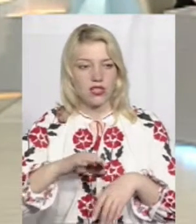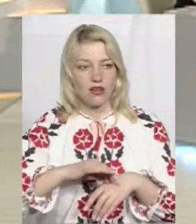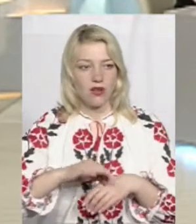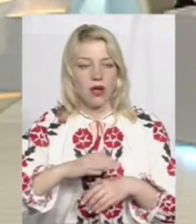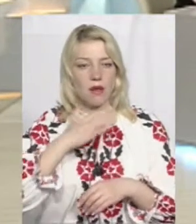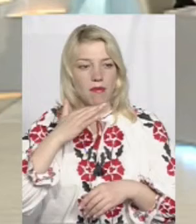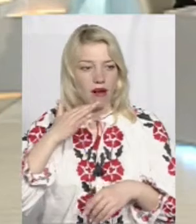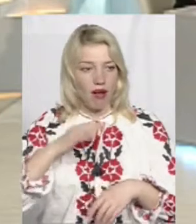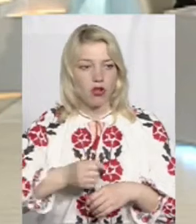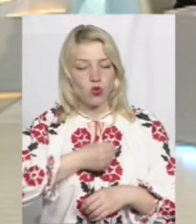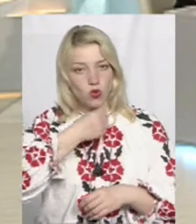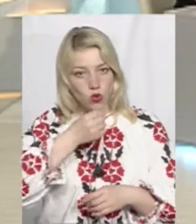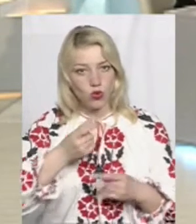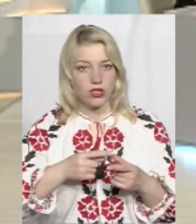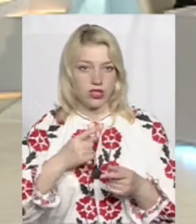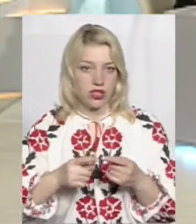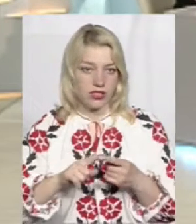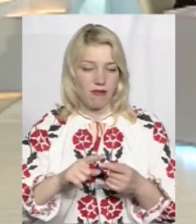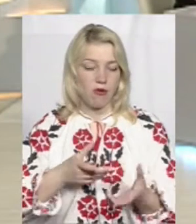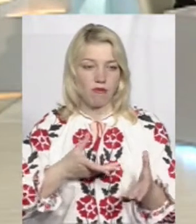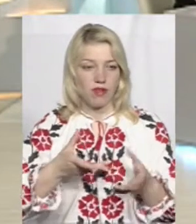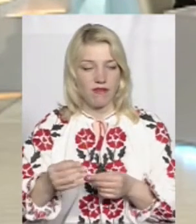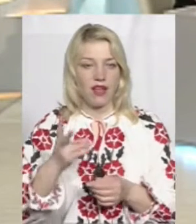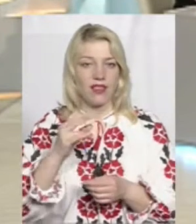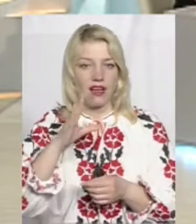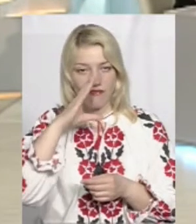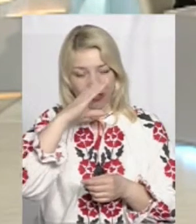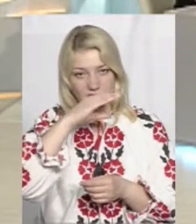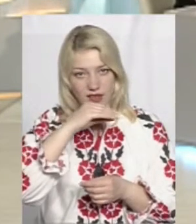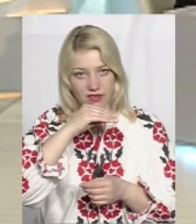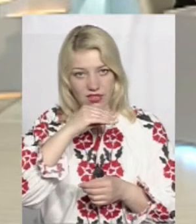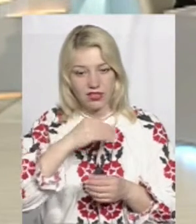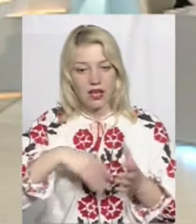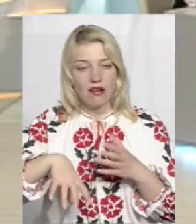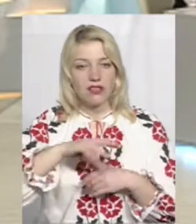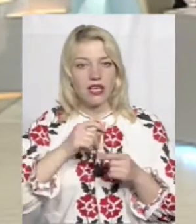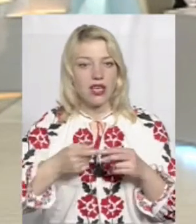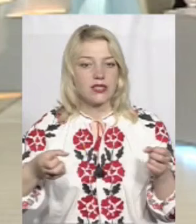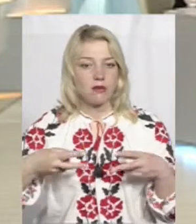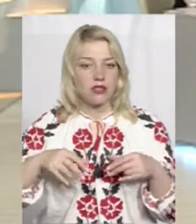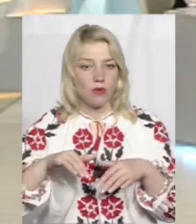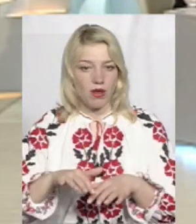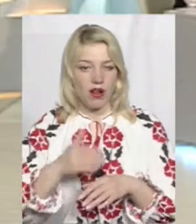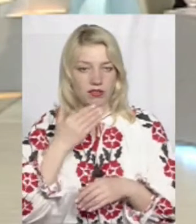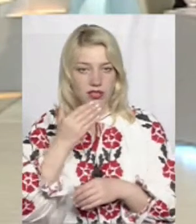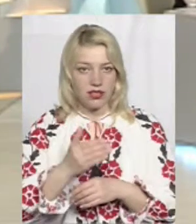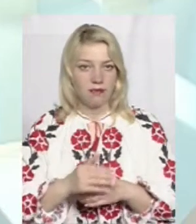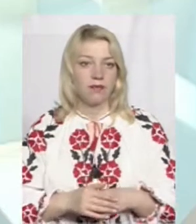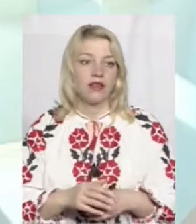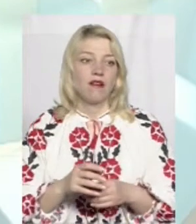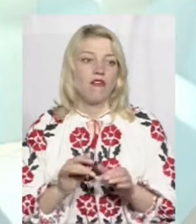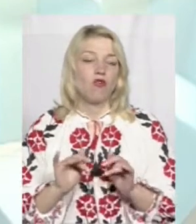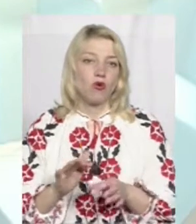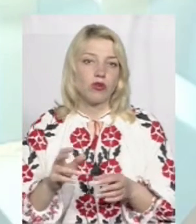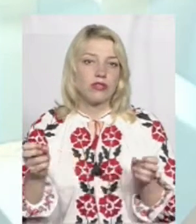дорослих. От чи це повпливає на ефективність всієї спецоперації? Ну, в